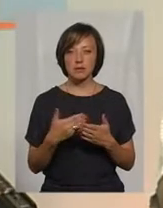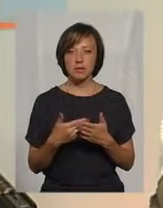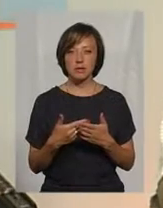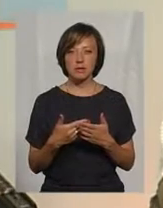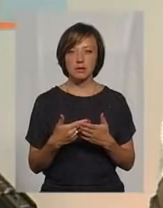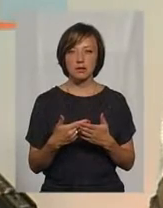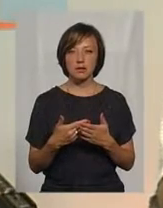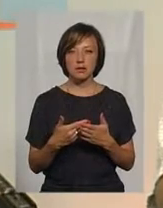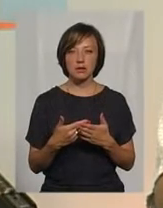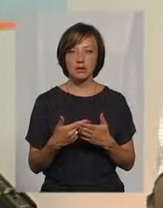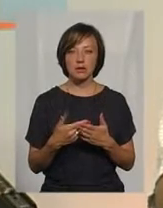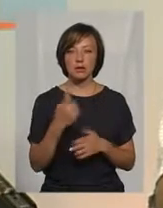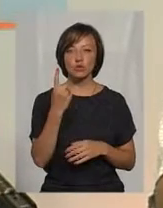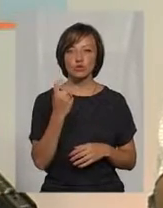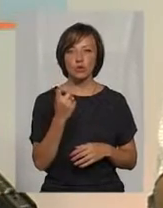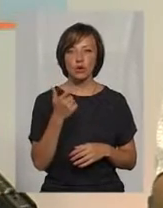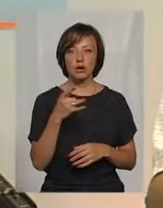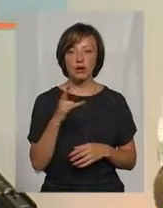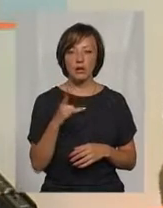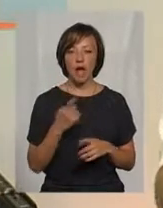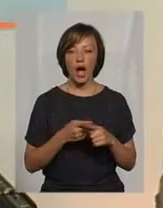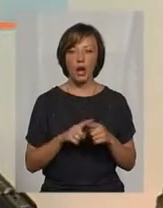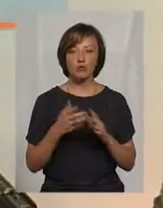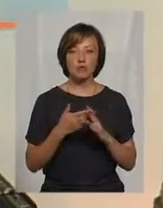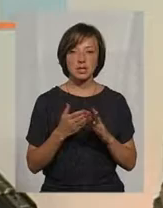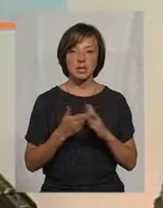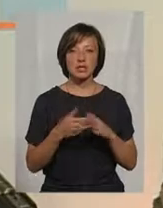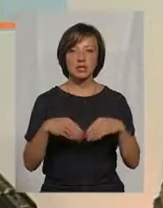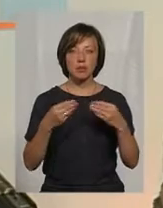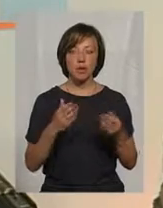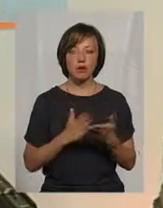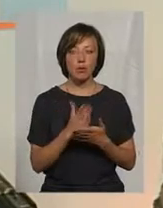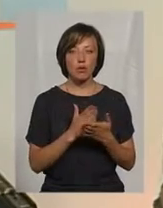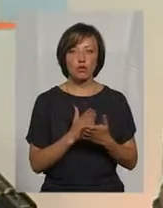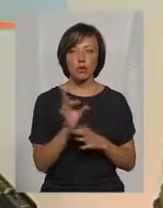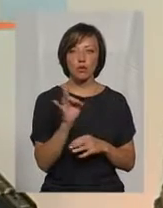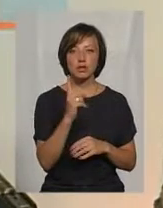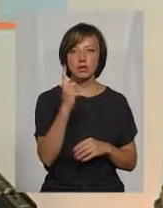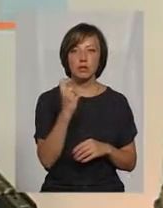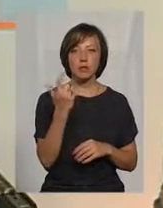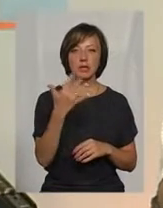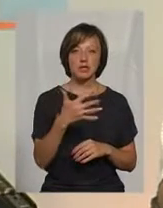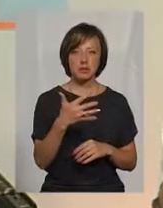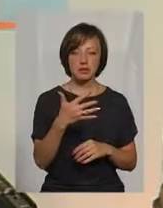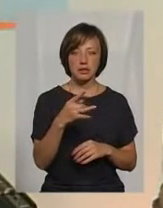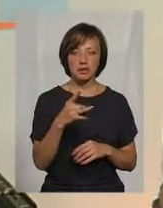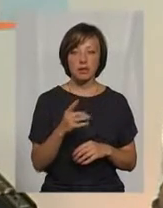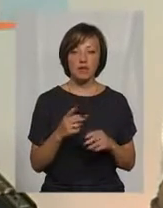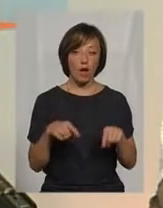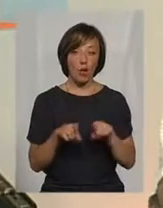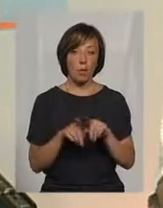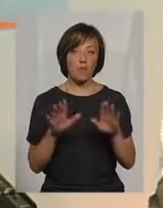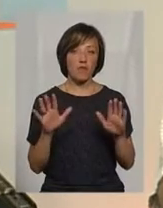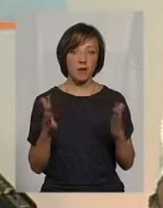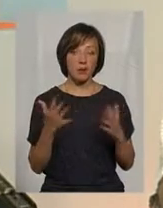розрахункової станови до прикладу 100 гривень, а субсидія вам призначена на цю послугу у розмірі 150 гривень. В такому випадку